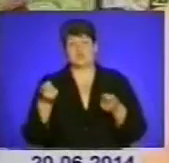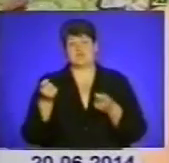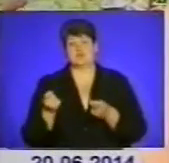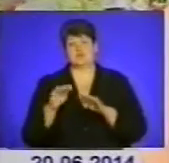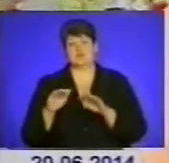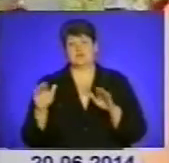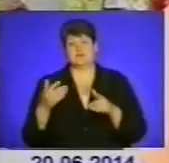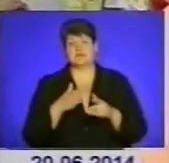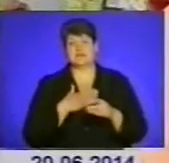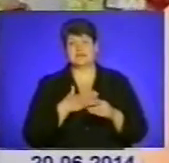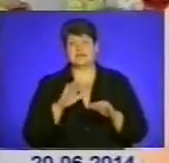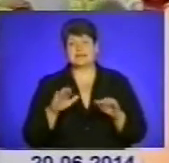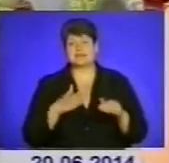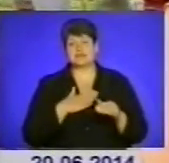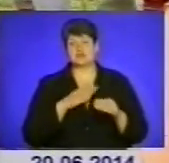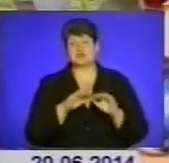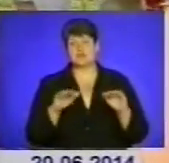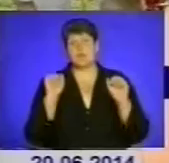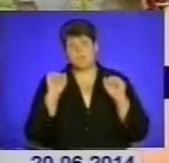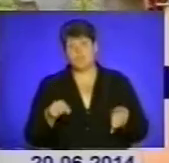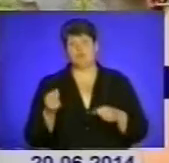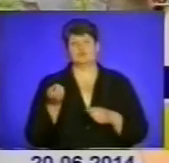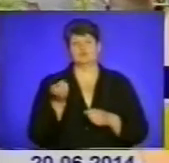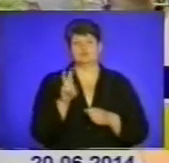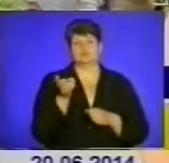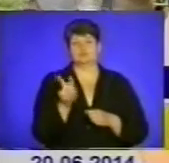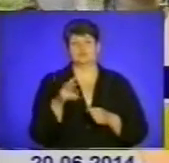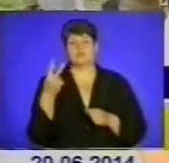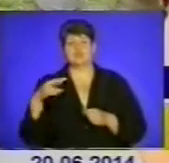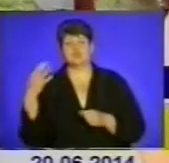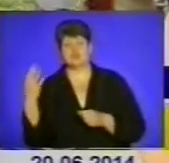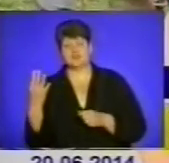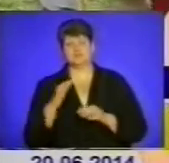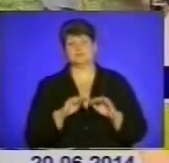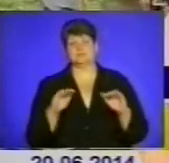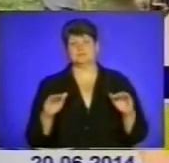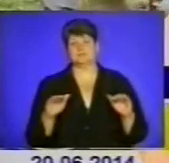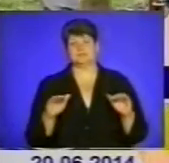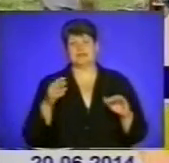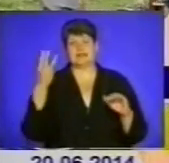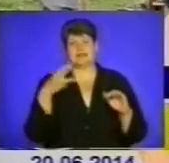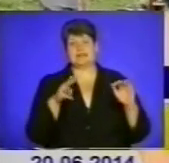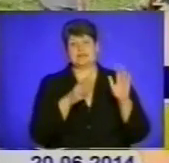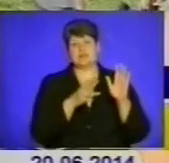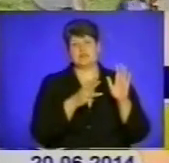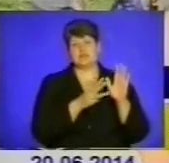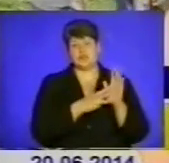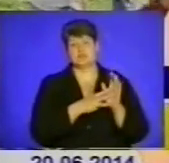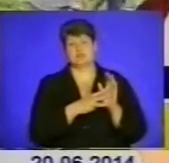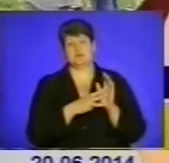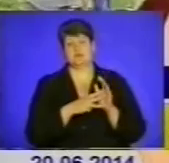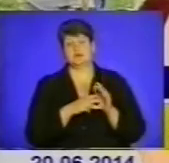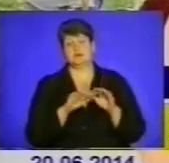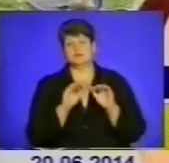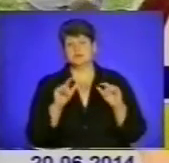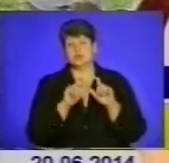Діти нашого дошкільного закладу можуть відвідувати 24-й дошкільний заклад і 38-й дошкільний заклад, де